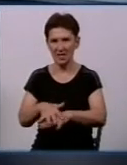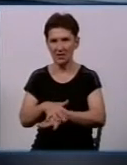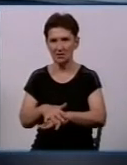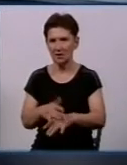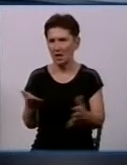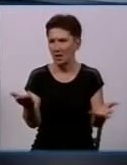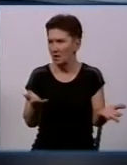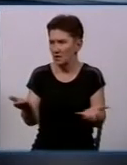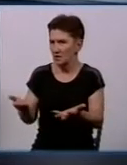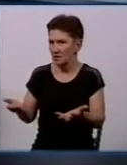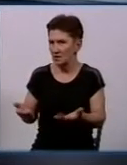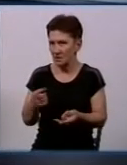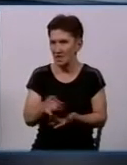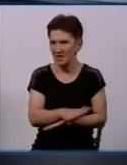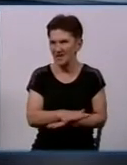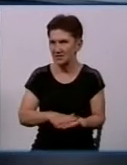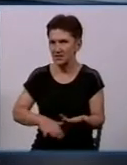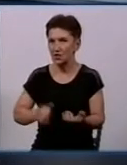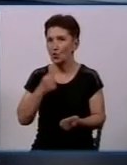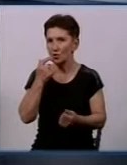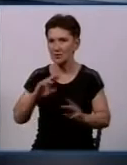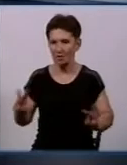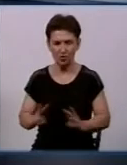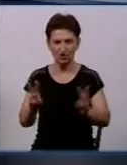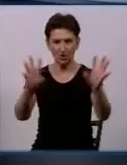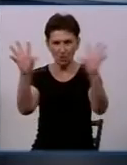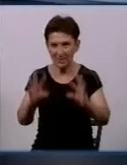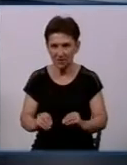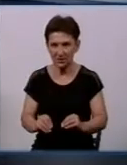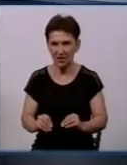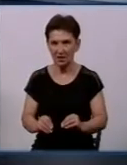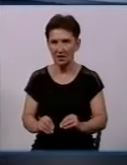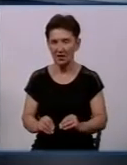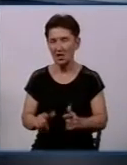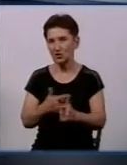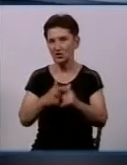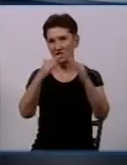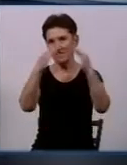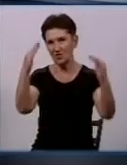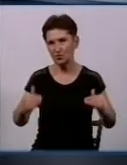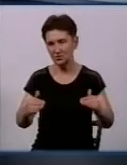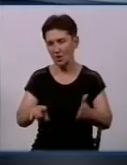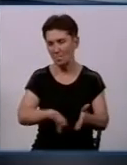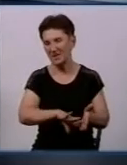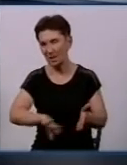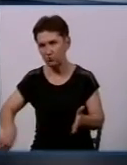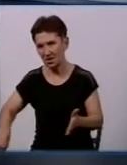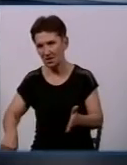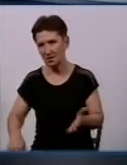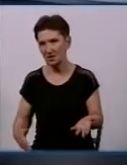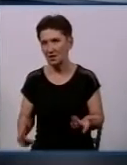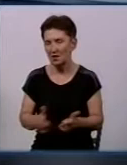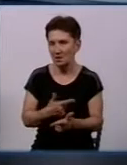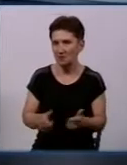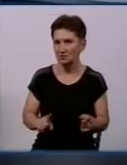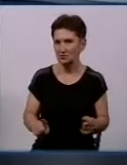якісь практичні наслідки це мало? після того, як пожежу загасили, тобто, чи кіоск прибрали, чи ви написали керівництву ринку, Шановді, його